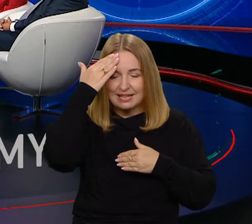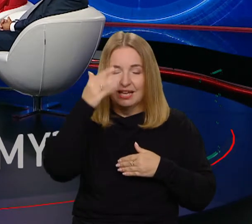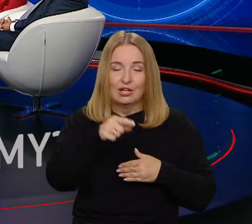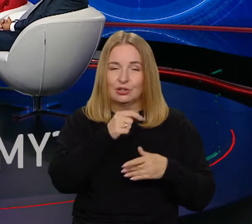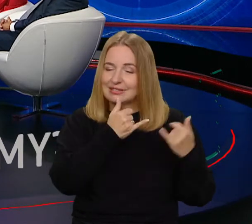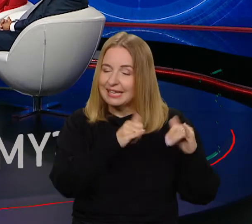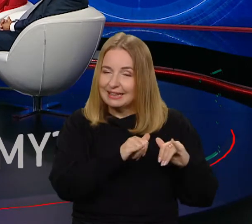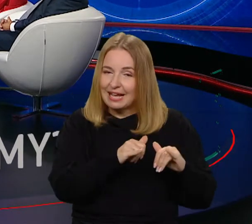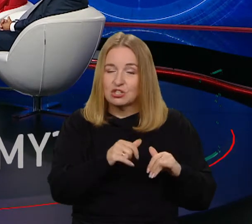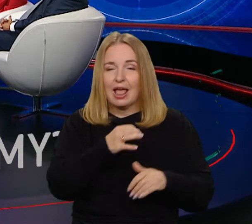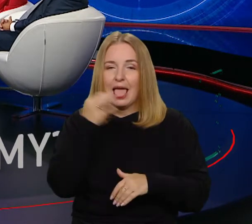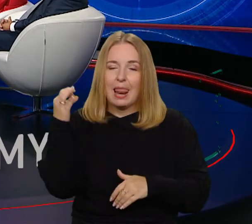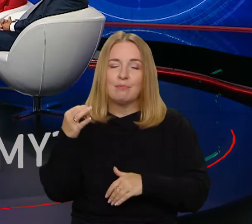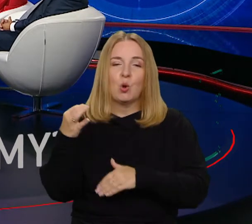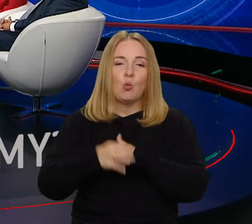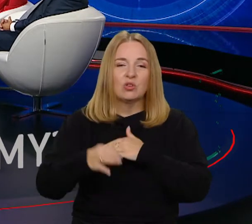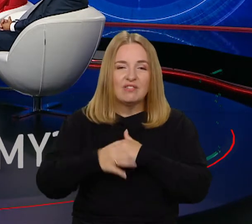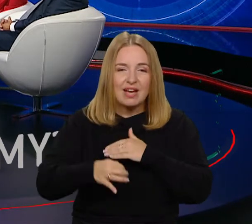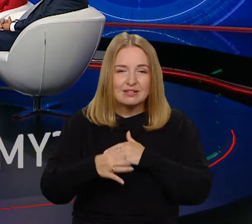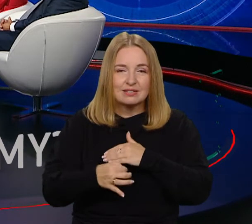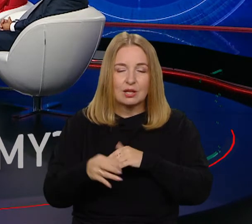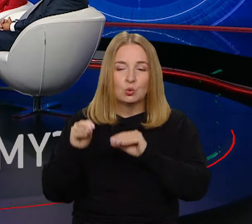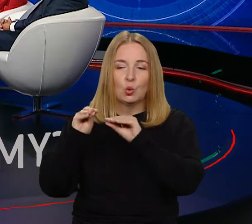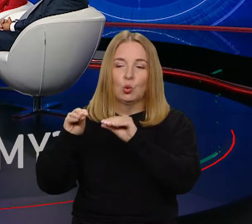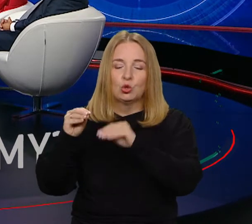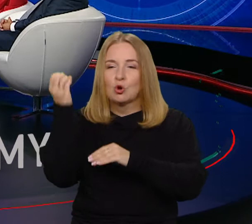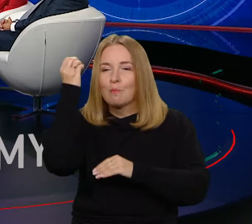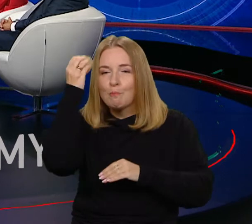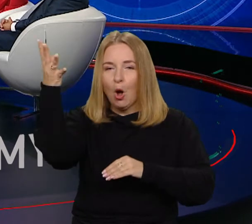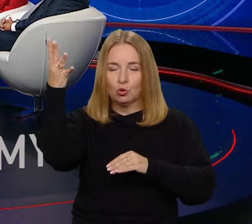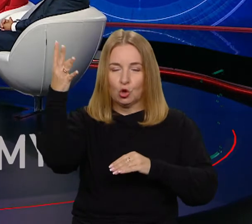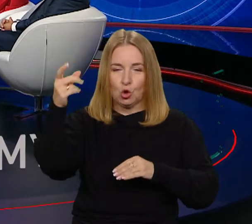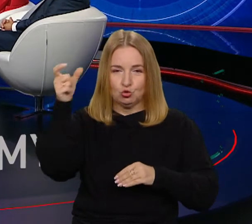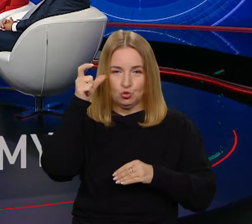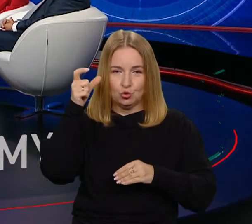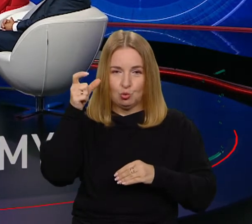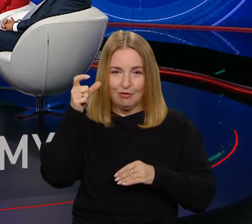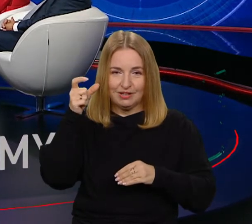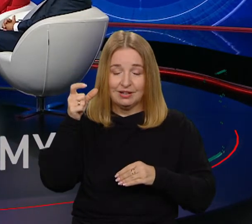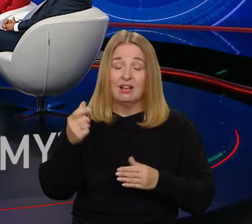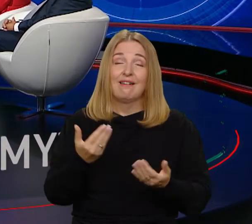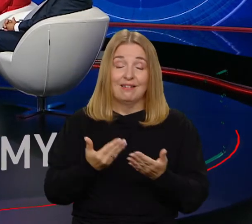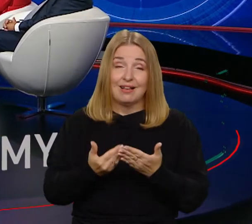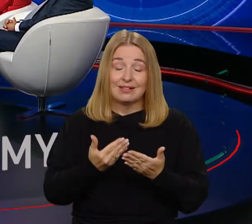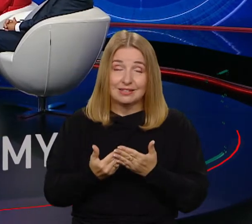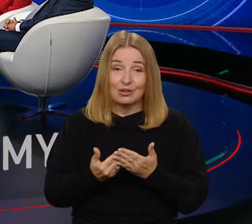do tego, żeby były uniwersytetami mądrości. A to znaczy, że te wartości akcjologiczne także,